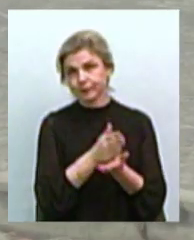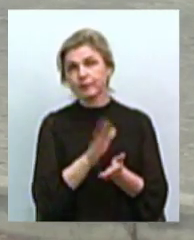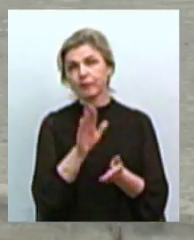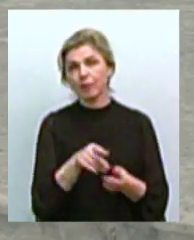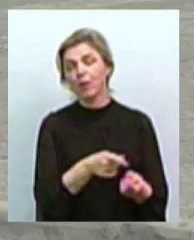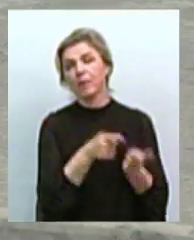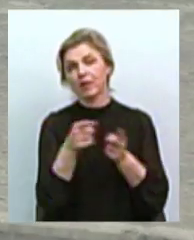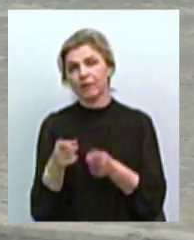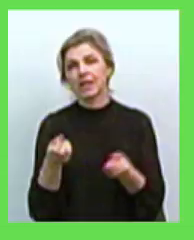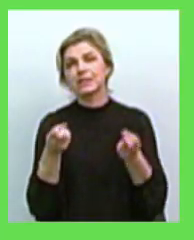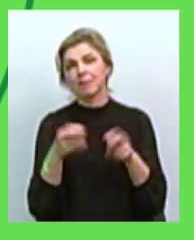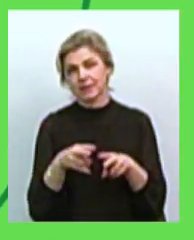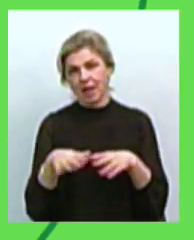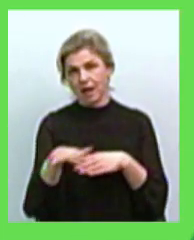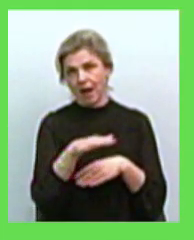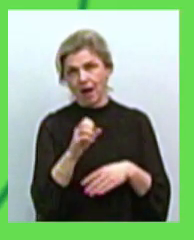звичайного ареалу.